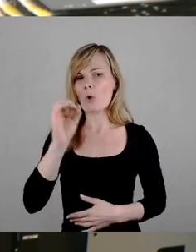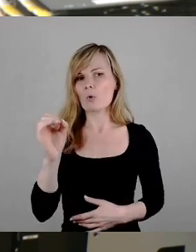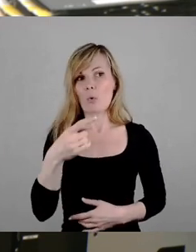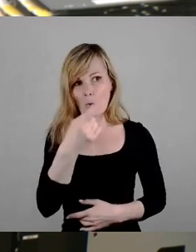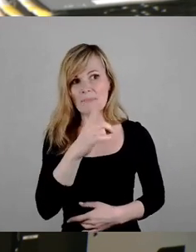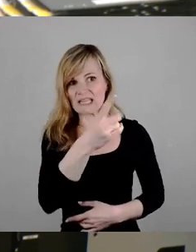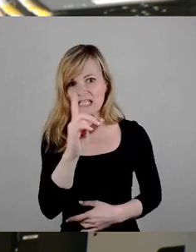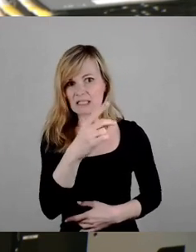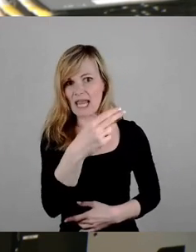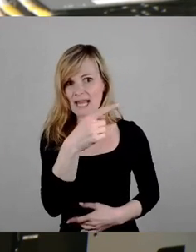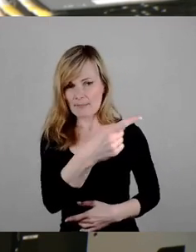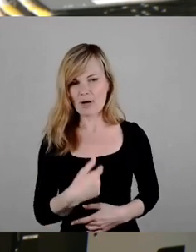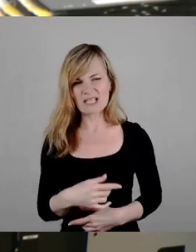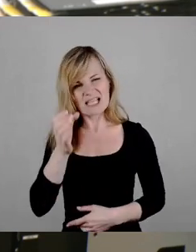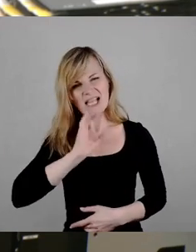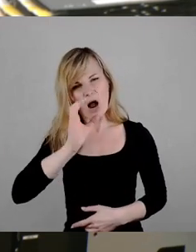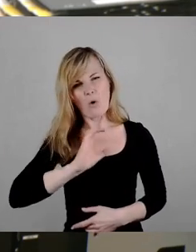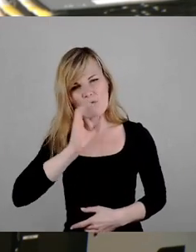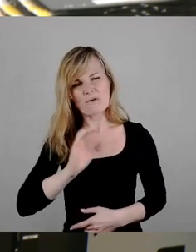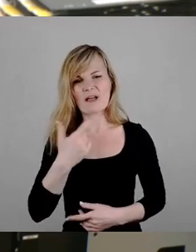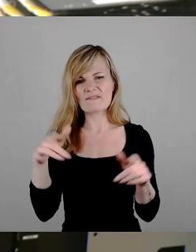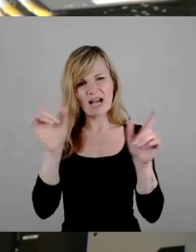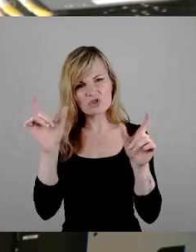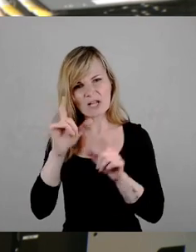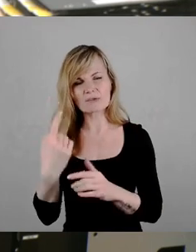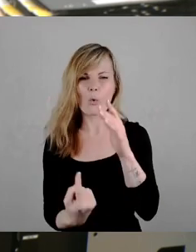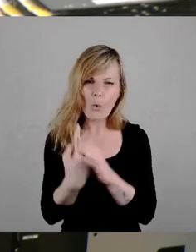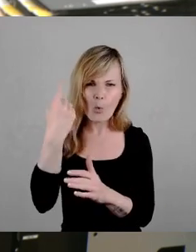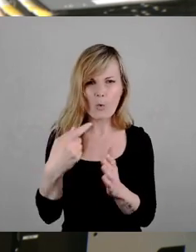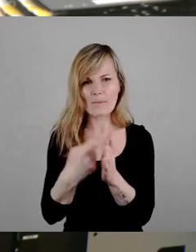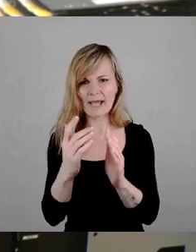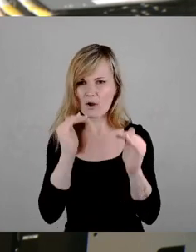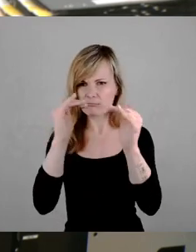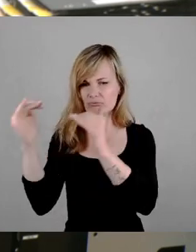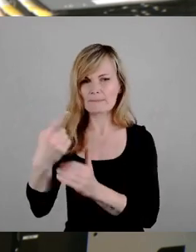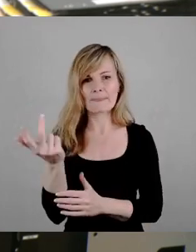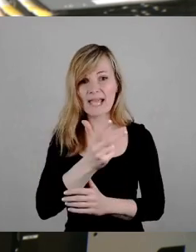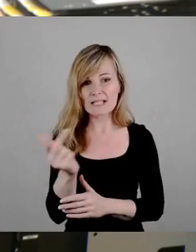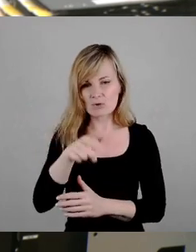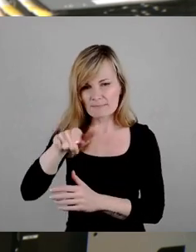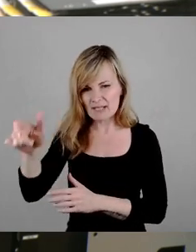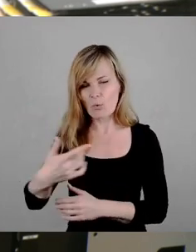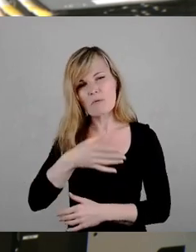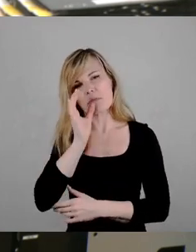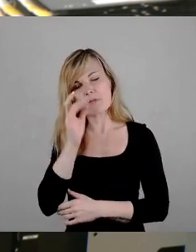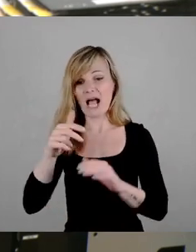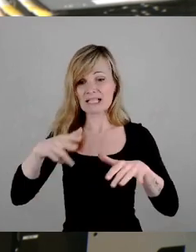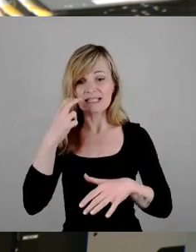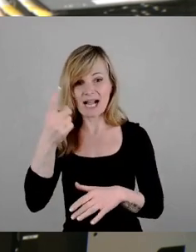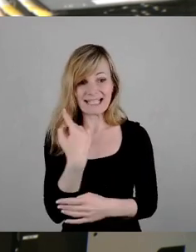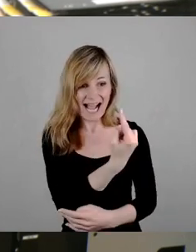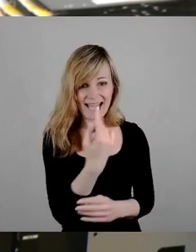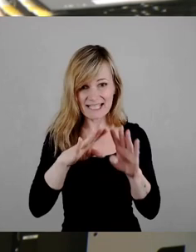mit einer Saufveranstaltung zu marktüblich hohen Getränkepreisen mit 3000 trinkwütigen 18-Jährigen im eigenen Haus mit